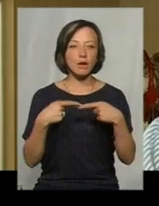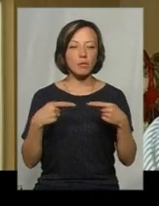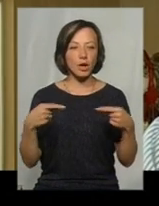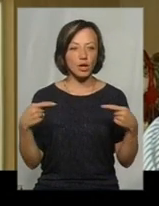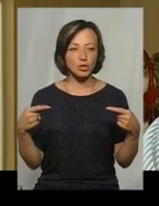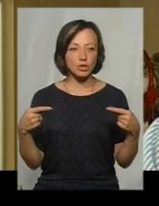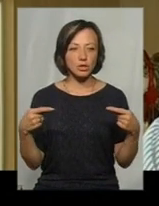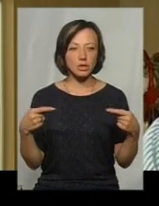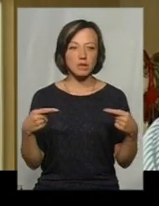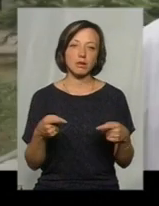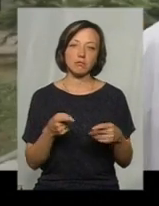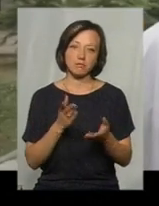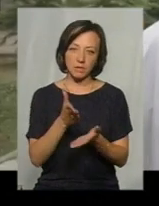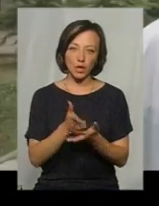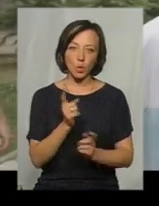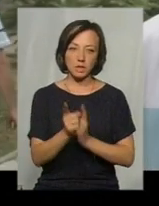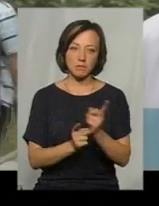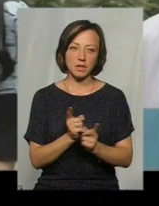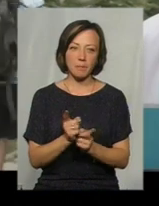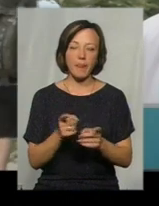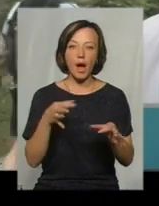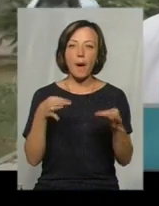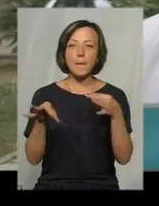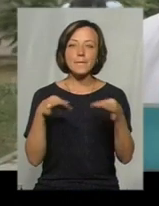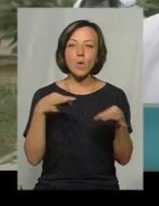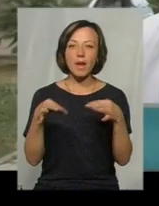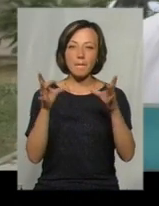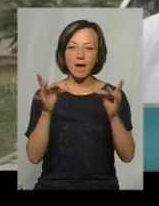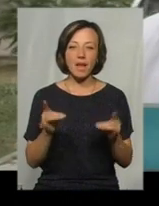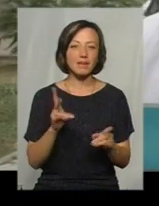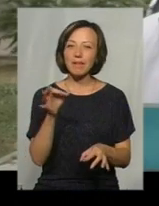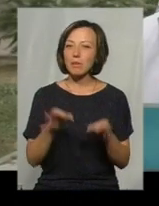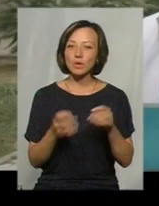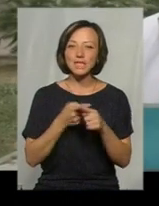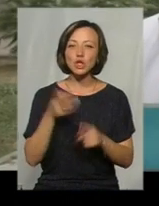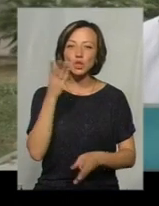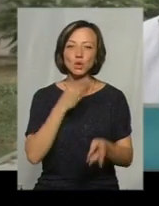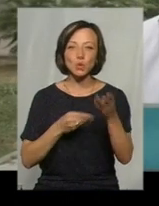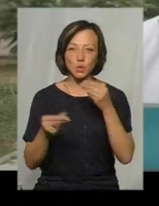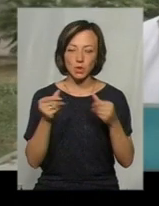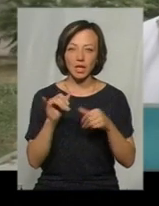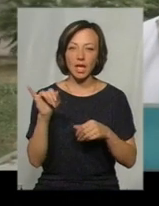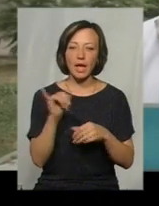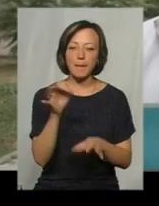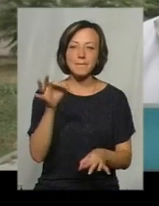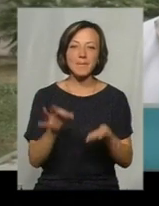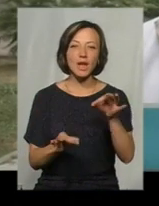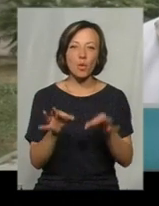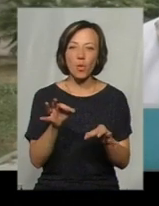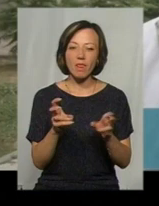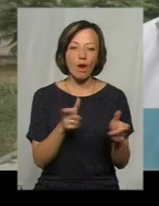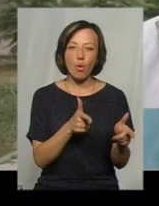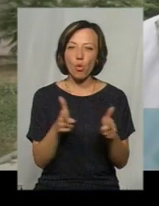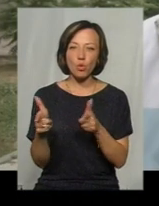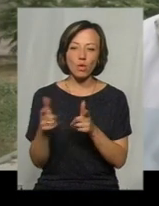йти до змін. Поліетиленовий пакет не є природній речовиною, то є штучно, і навколишнє природне середовження не